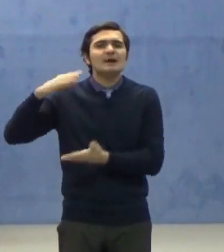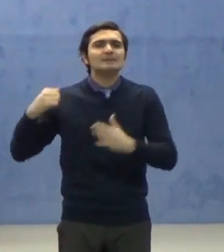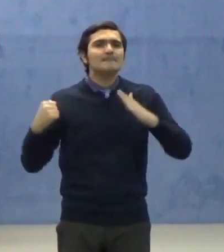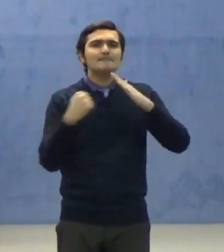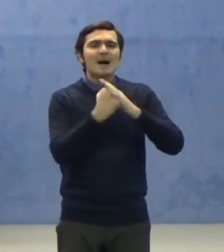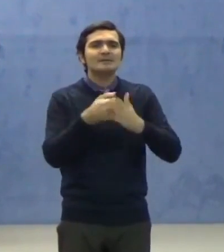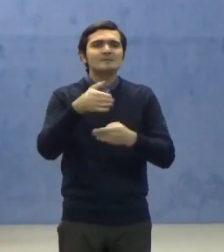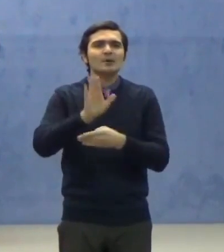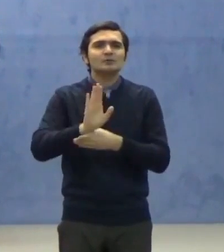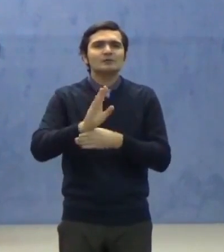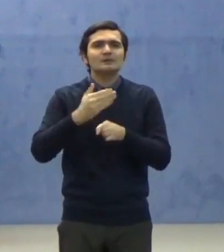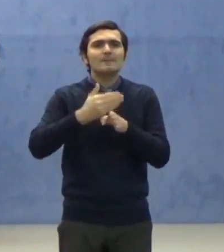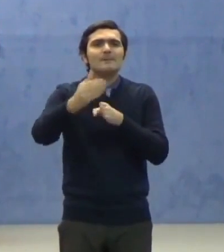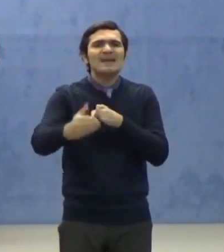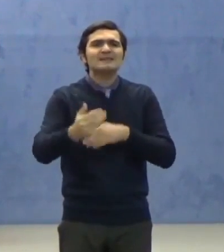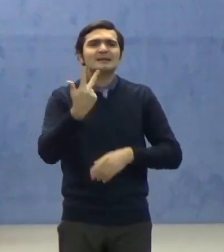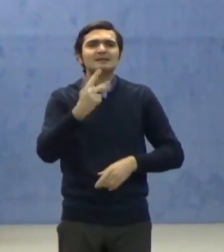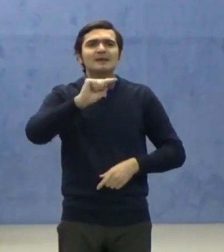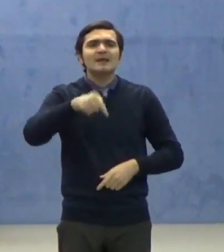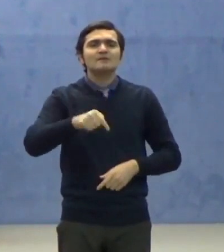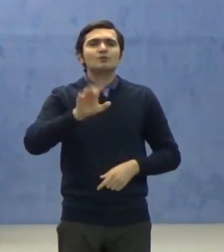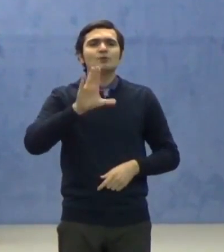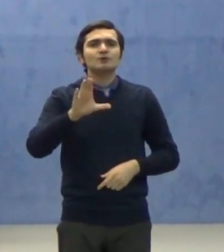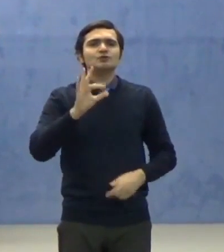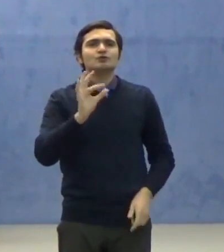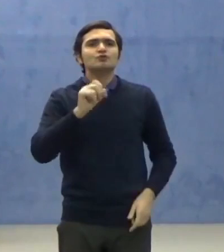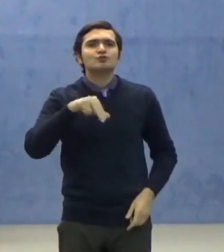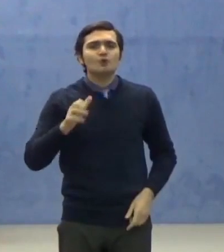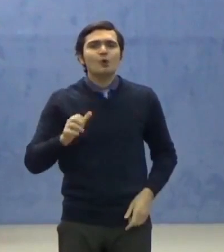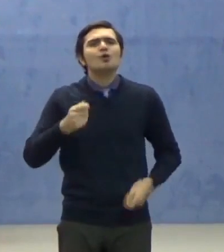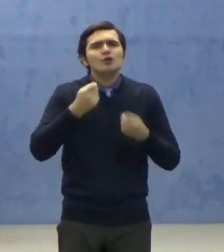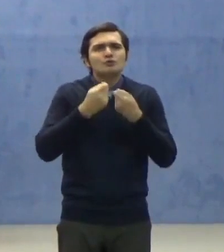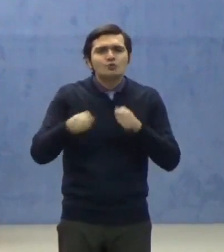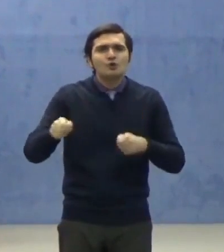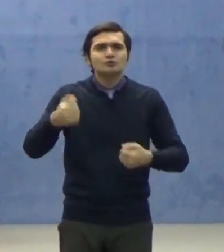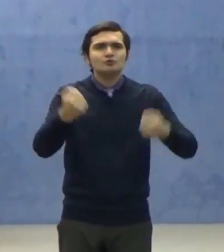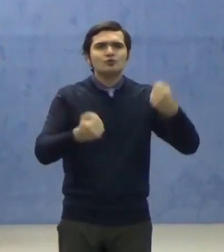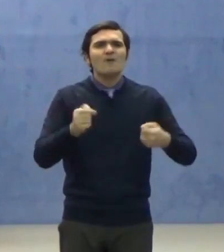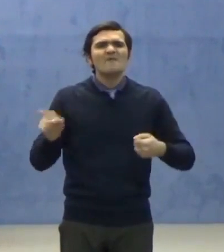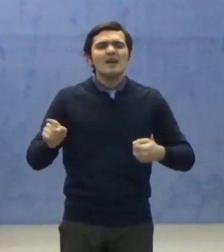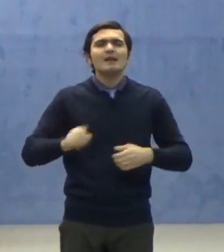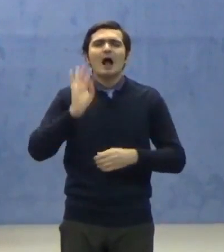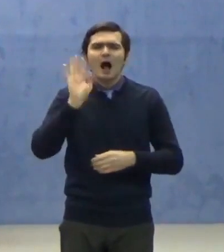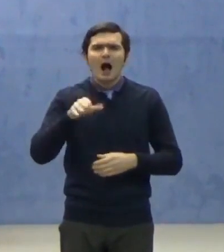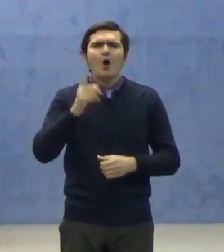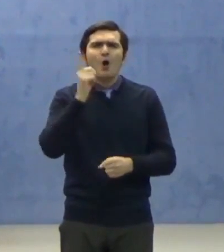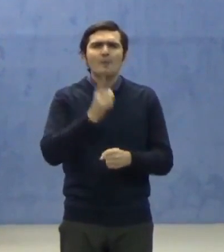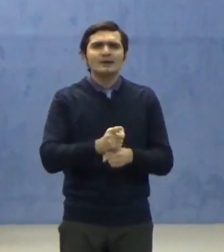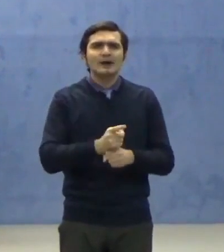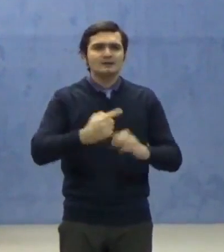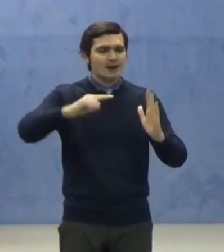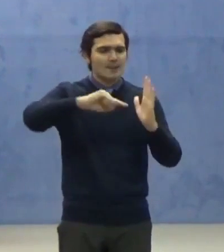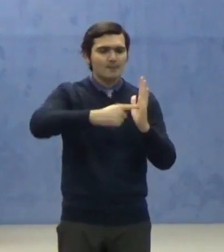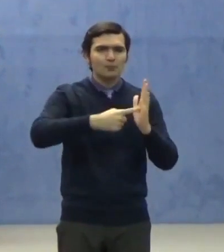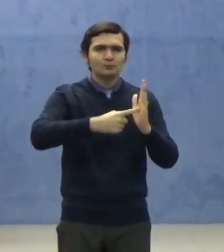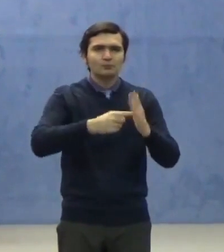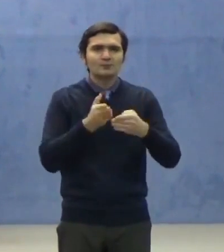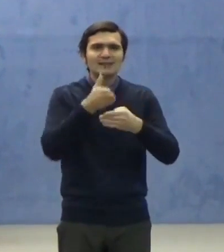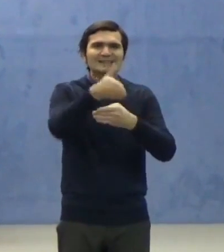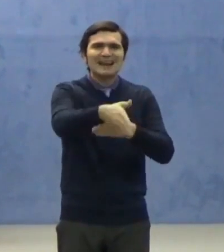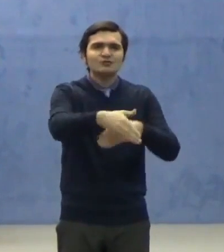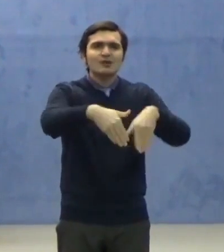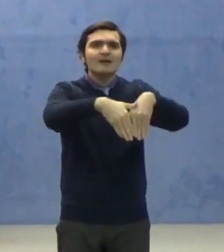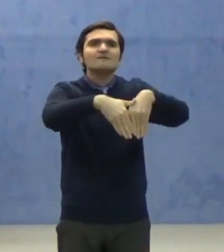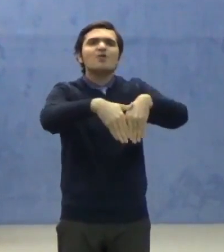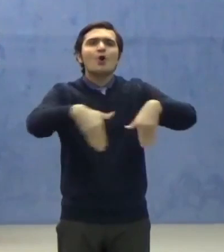mare de 3,5 tone au obligația ca în punctul de trecere a frontierei să aibă